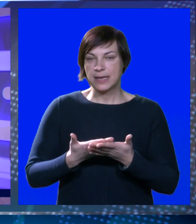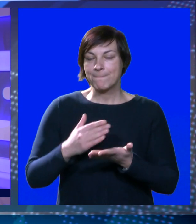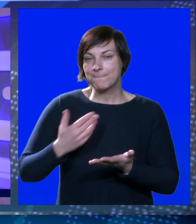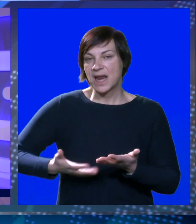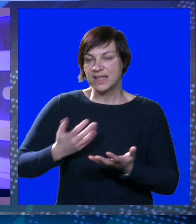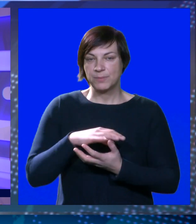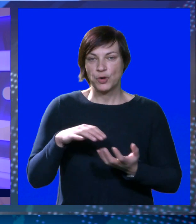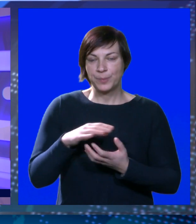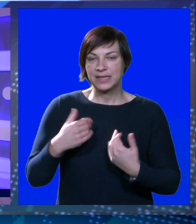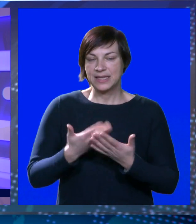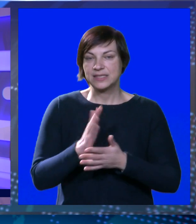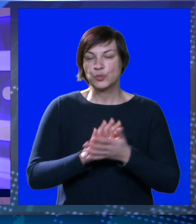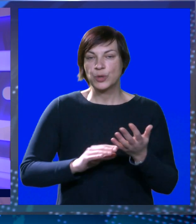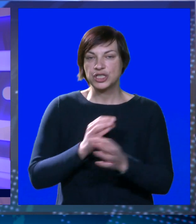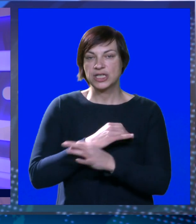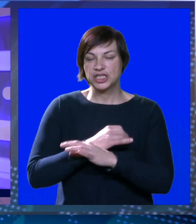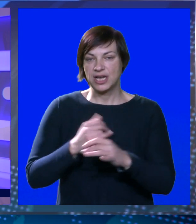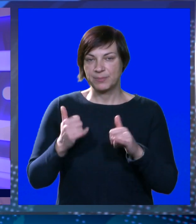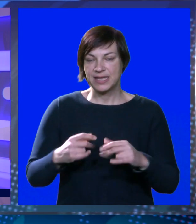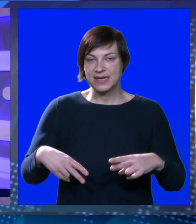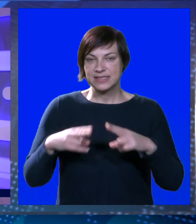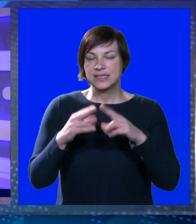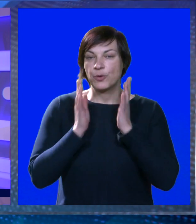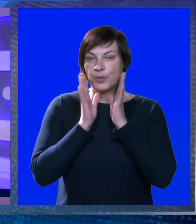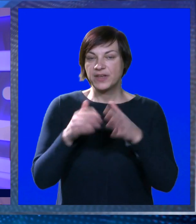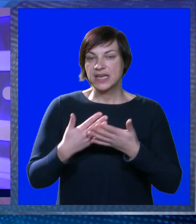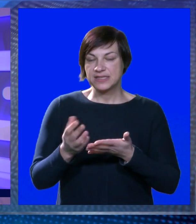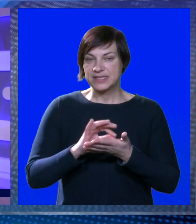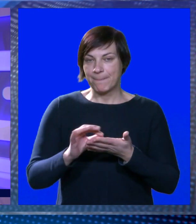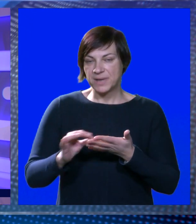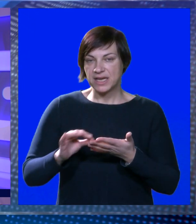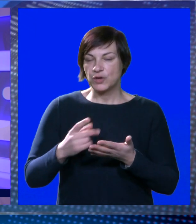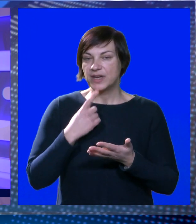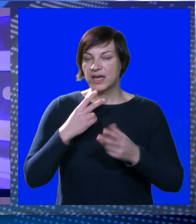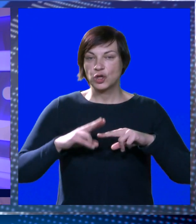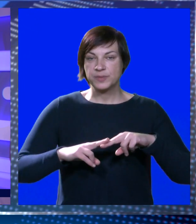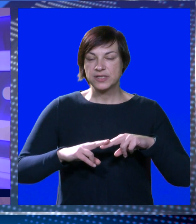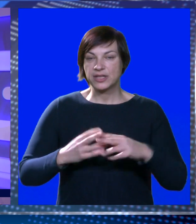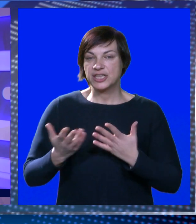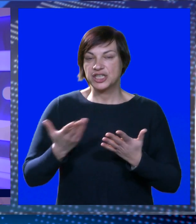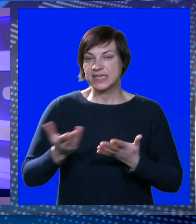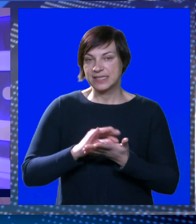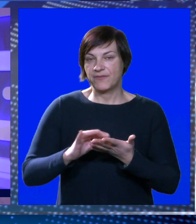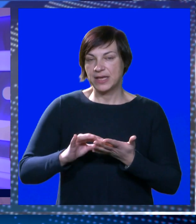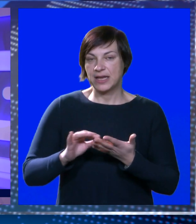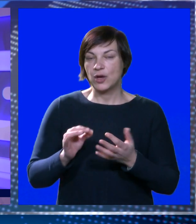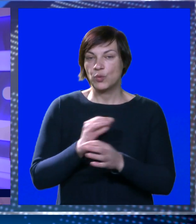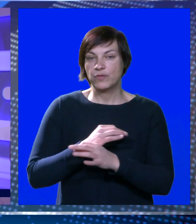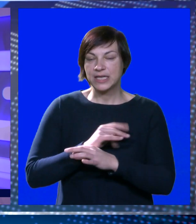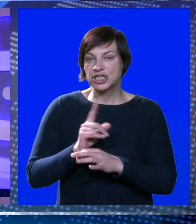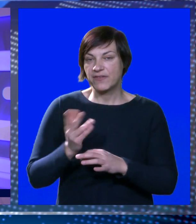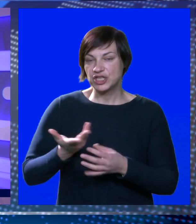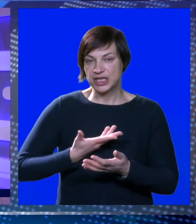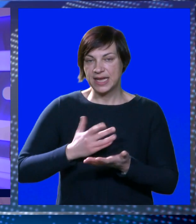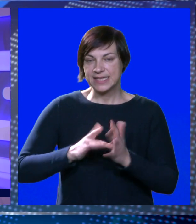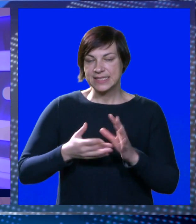mladim obiteljima. Tad su krenule žalbe, a tek danas sastalo se povjerenstvo za prigovore kako bi se odlučilo čije se primjedbe uvažavaju, a čije